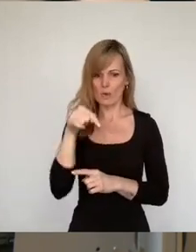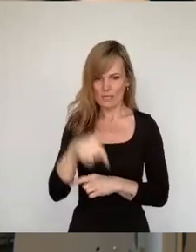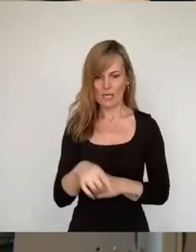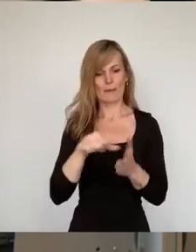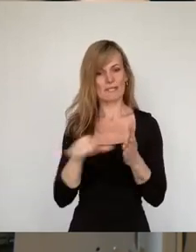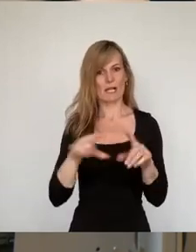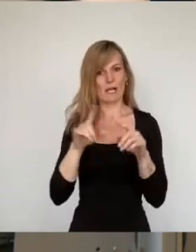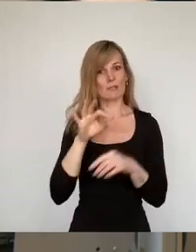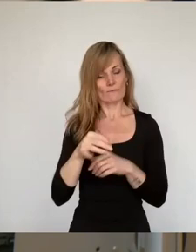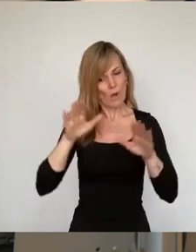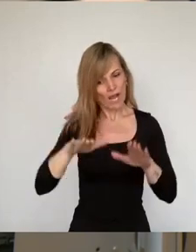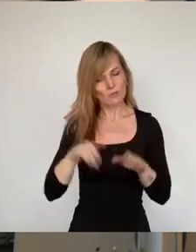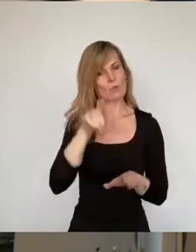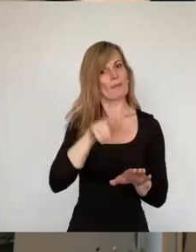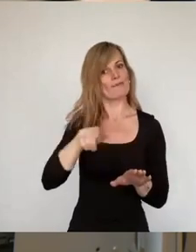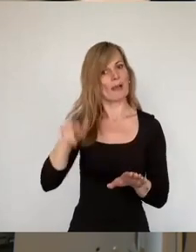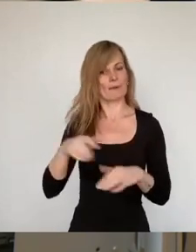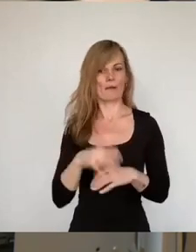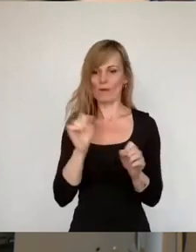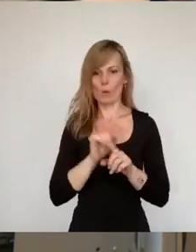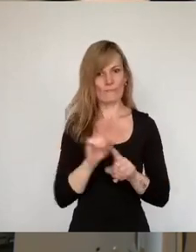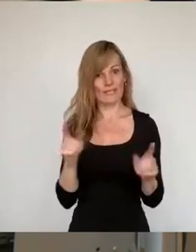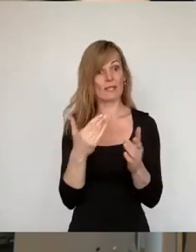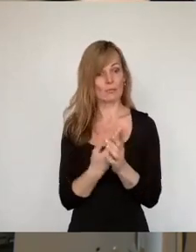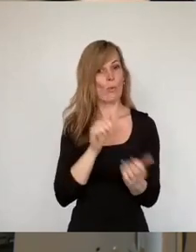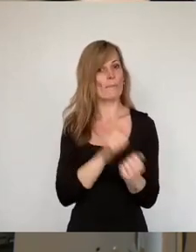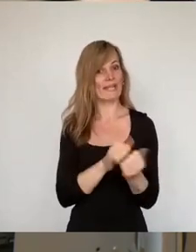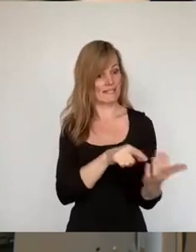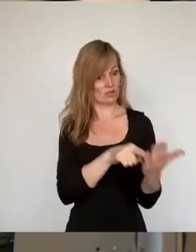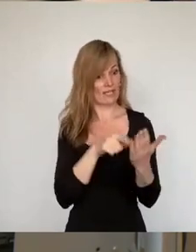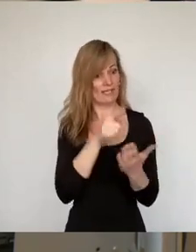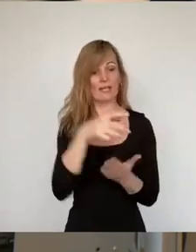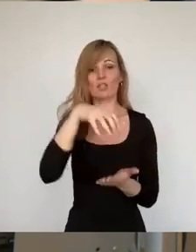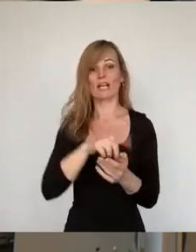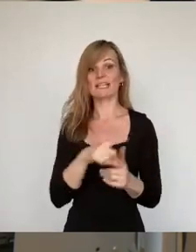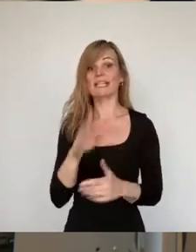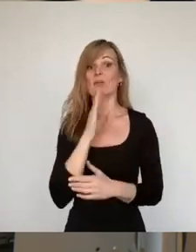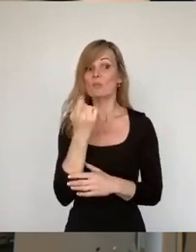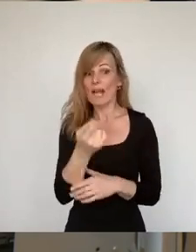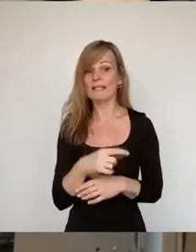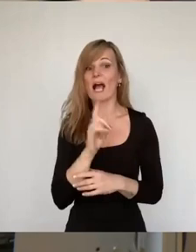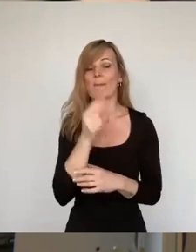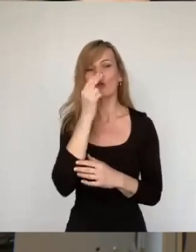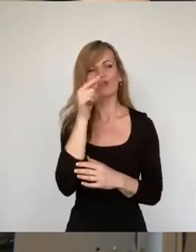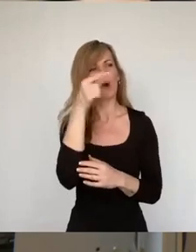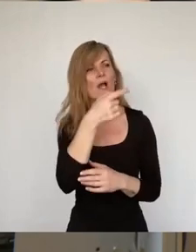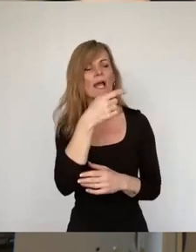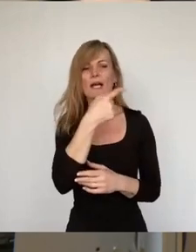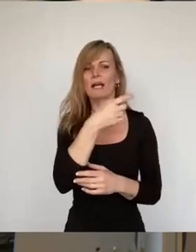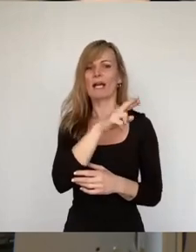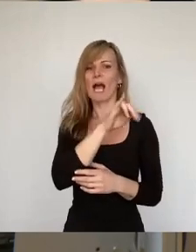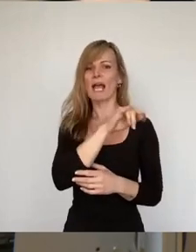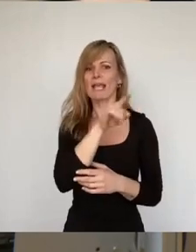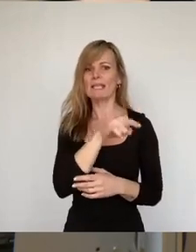Asylbewerber ein? Angeblich, so stand es in der Presse, hat die Stadt nicht genug Geld. Aber wenn Sie mal nach Kreiz schauen, dort hat die